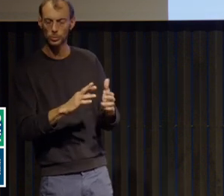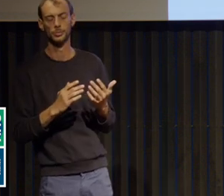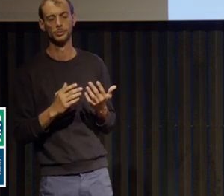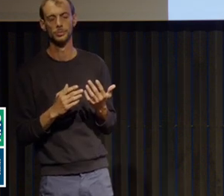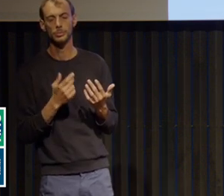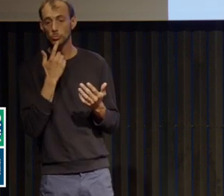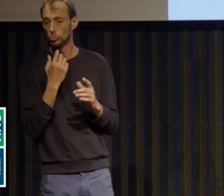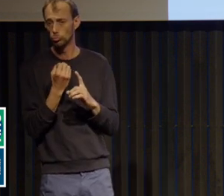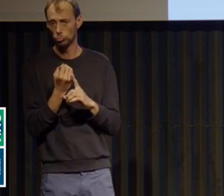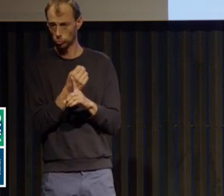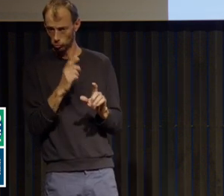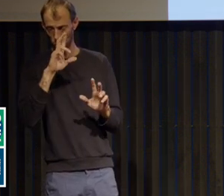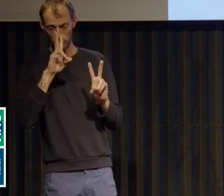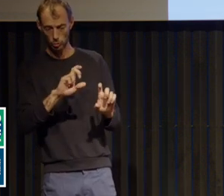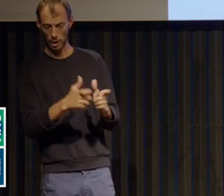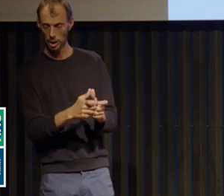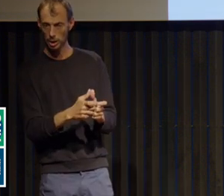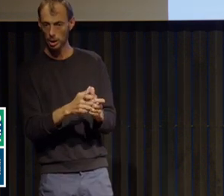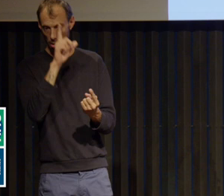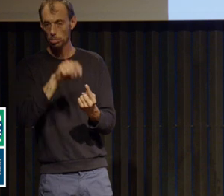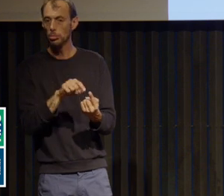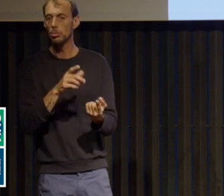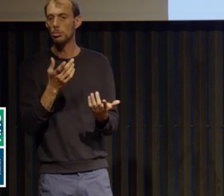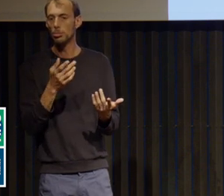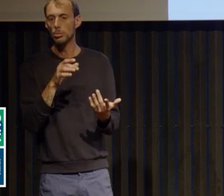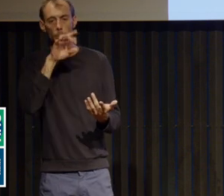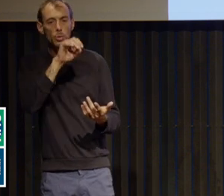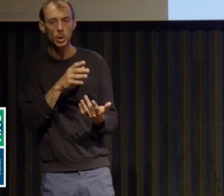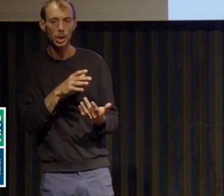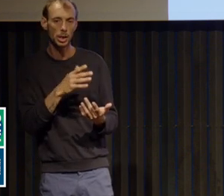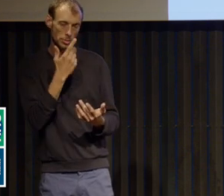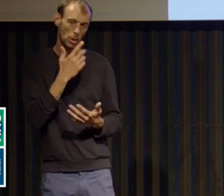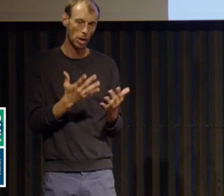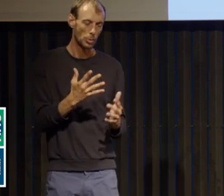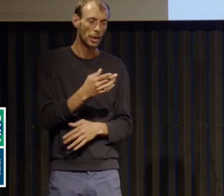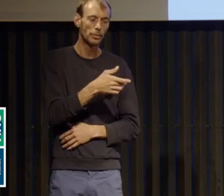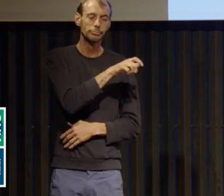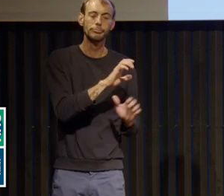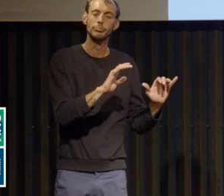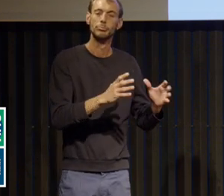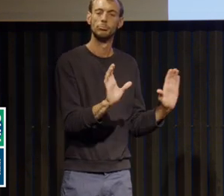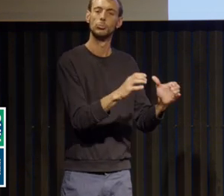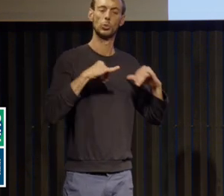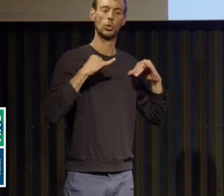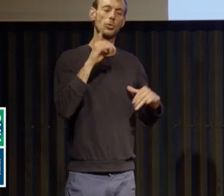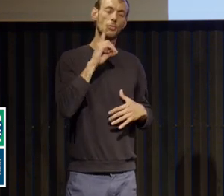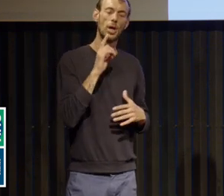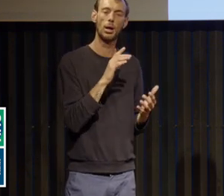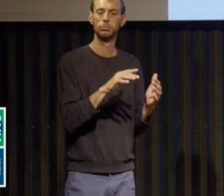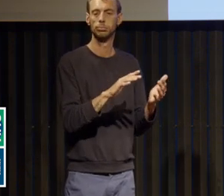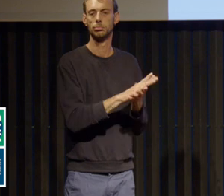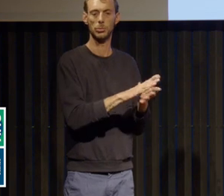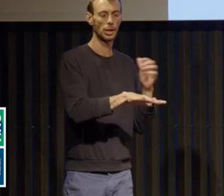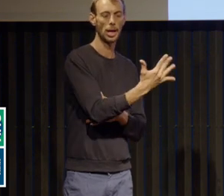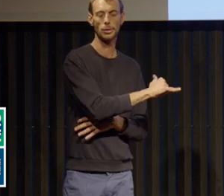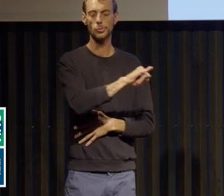stricts pour l'anorexie, ça va être, on va considérer qu'il une prévalence quand même de 1% des jeunes femmes de 15 à 25 ans, vous voyez, avec,